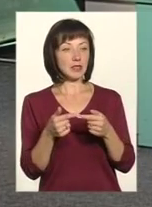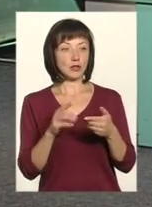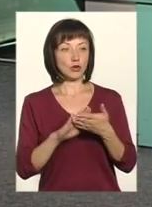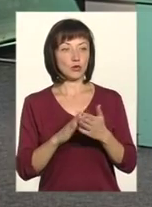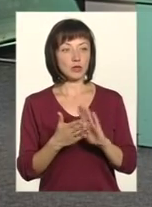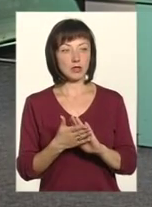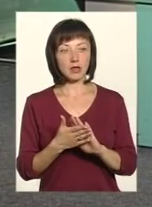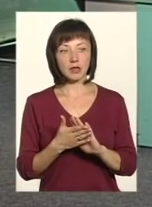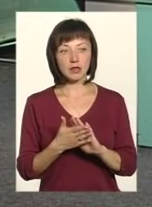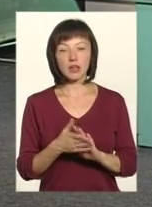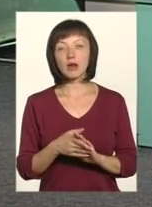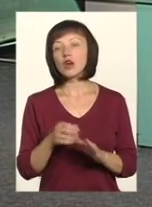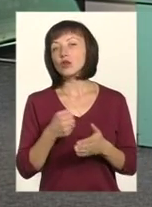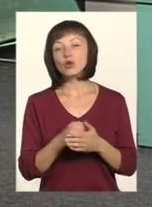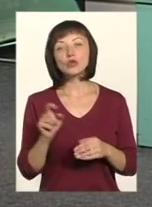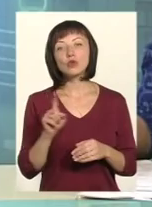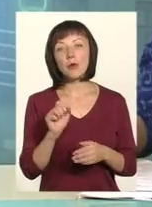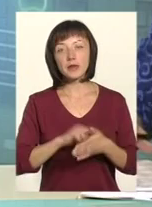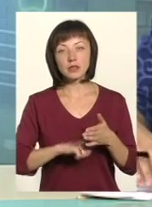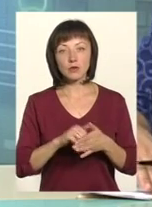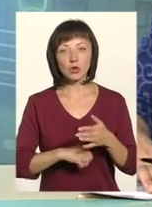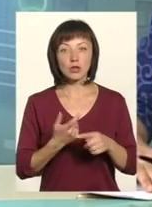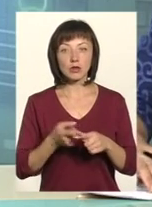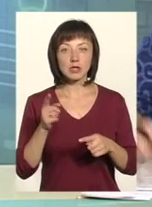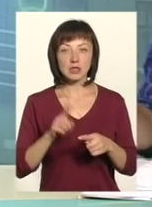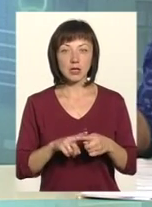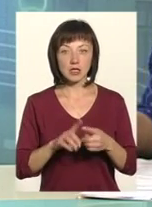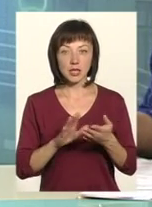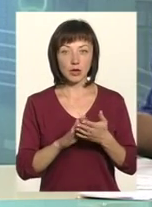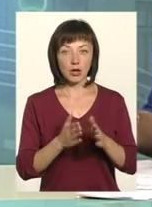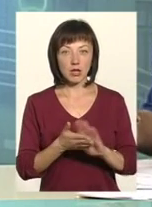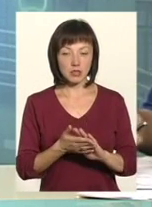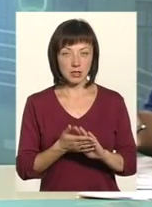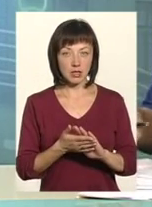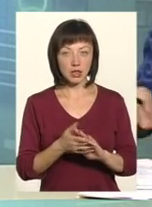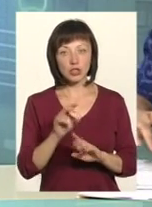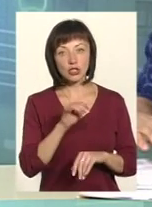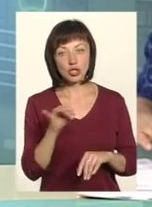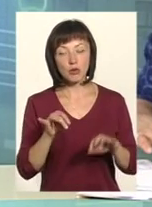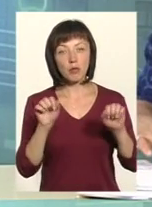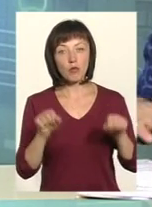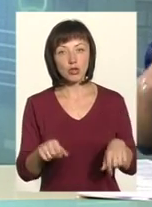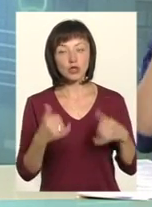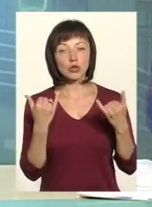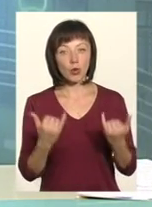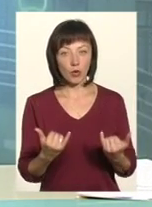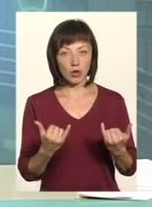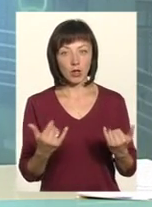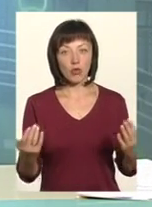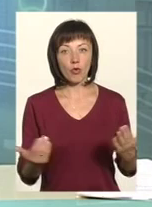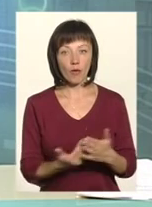Власне, до чого призводить оця ситуація? Чи може сьогодні